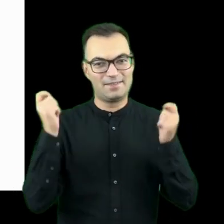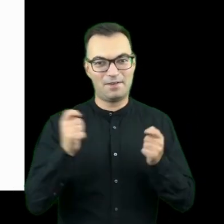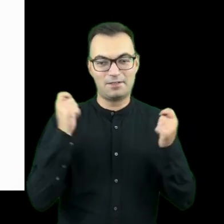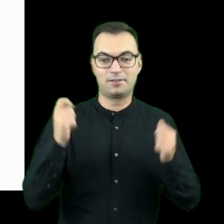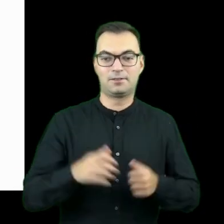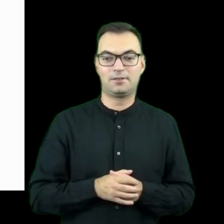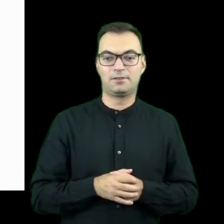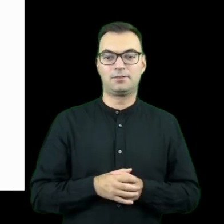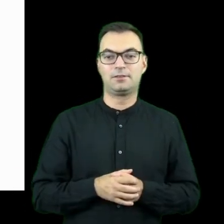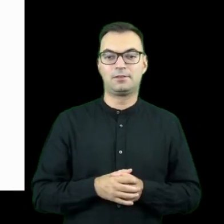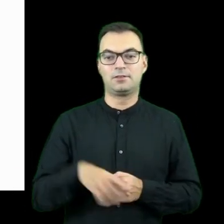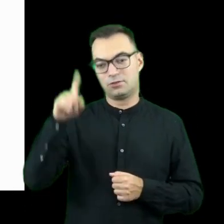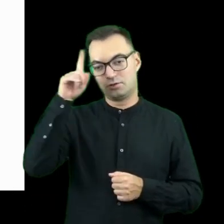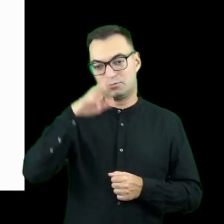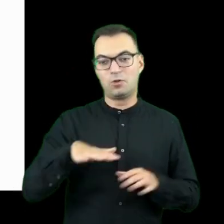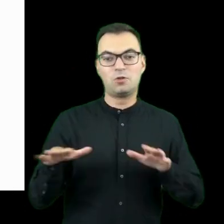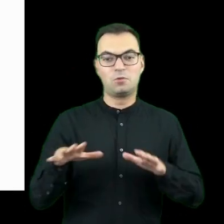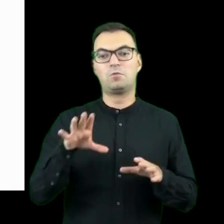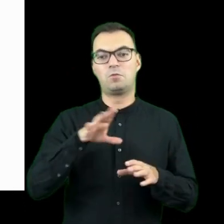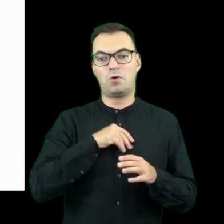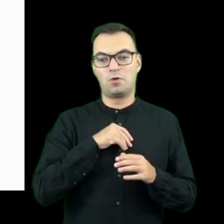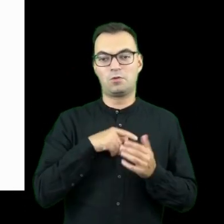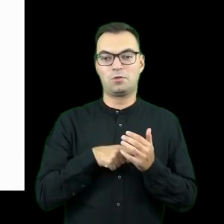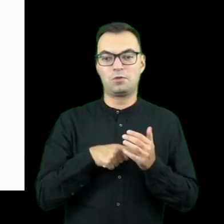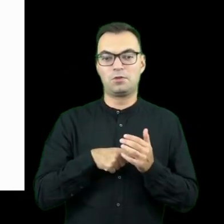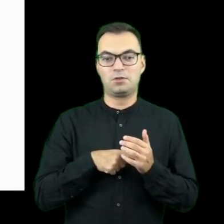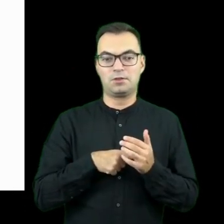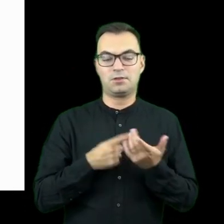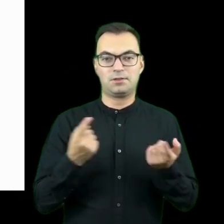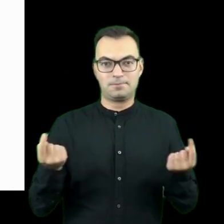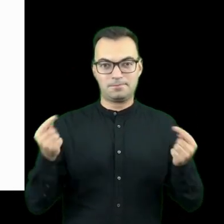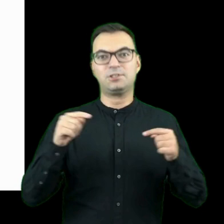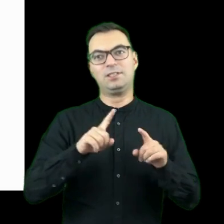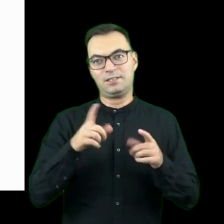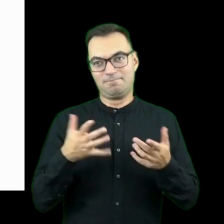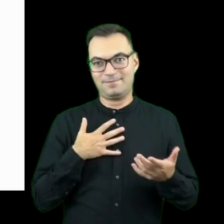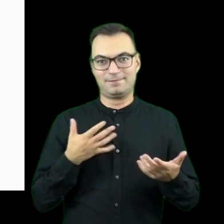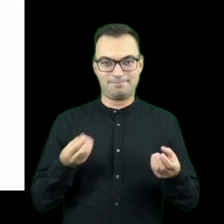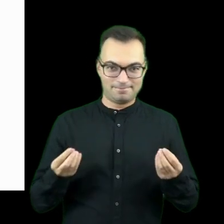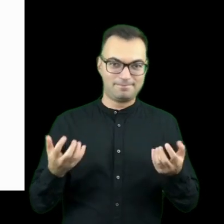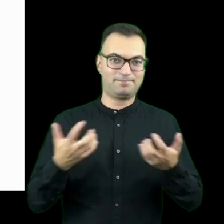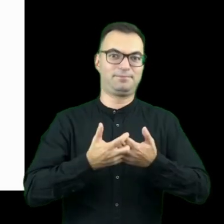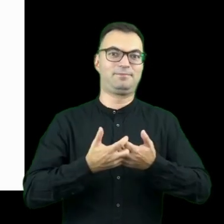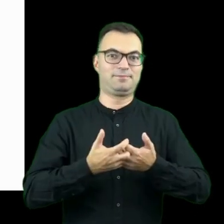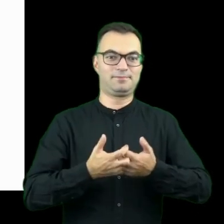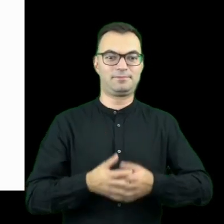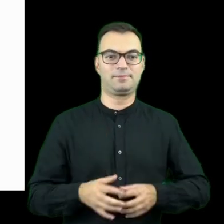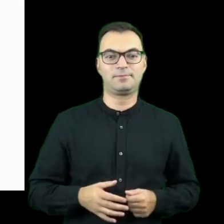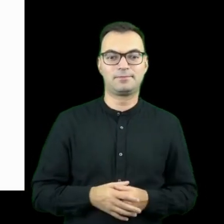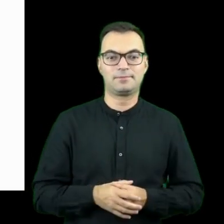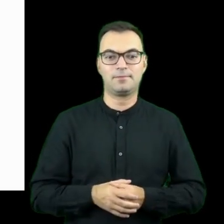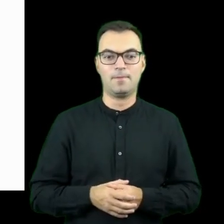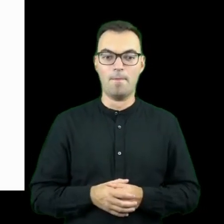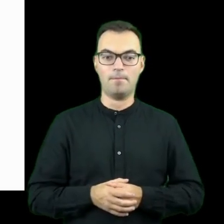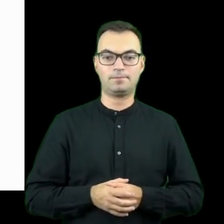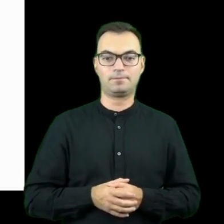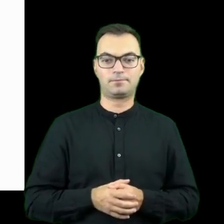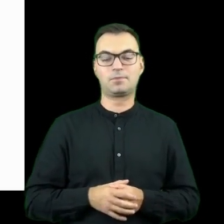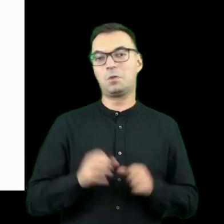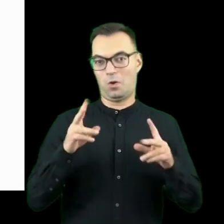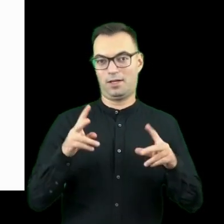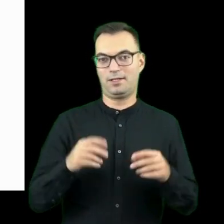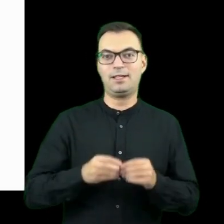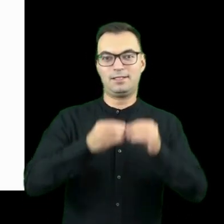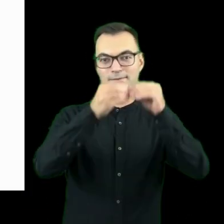festiwalową, na której lokalne społeczności mogą się dość dobrze integrować. No i